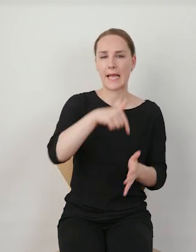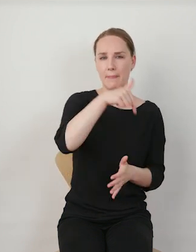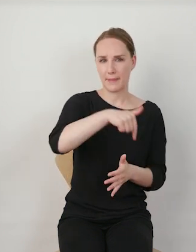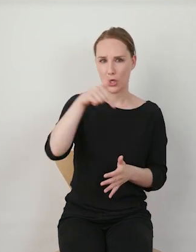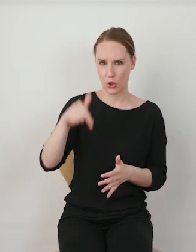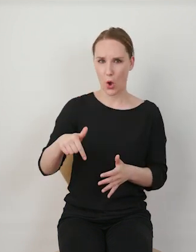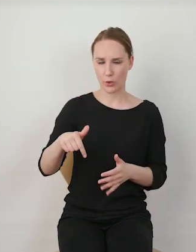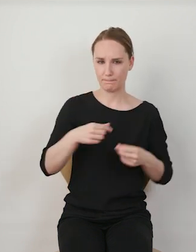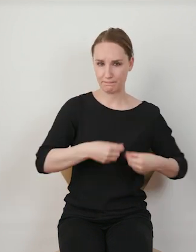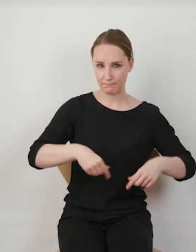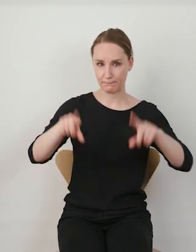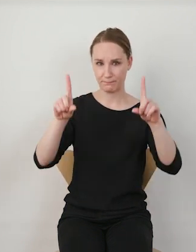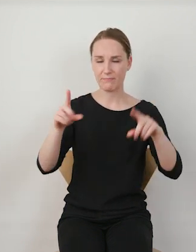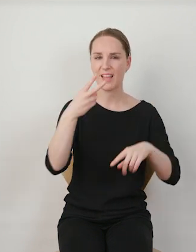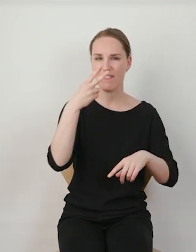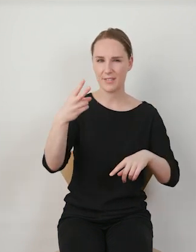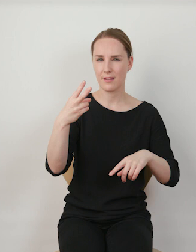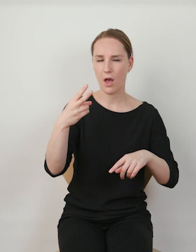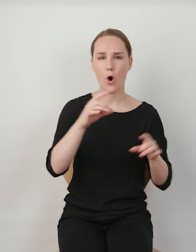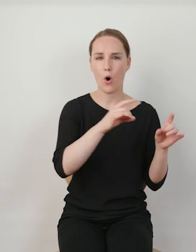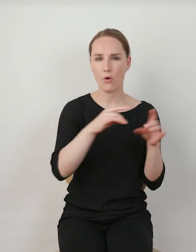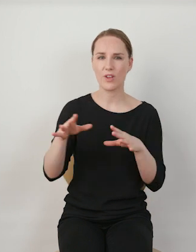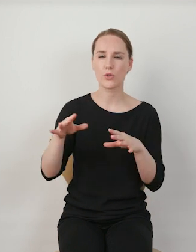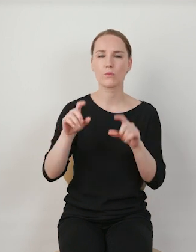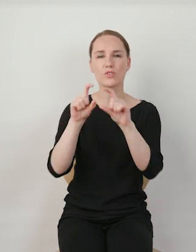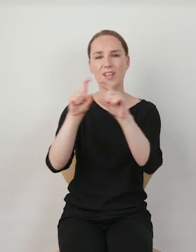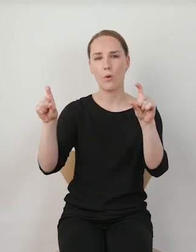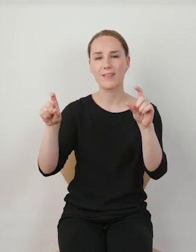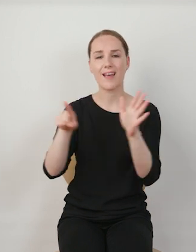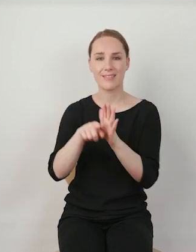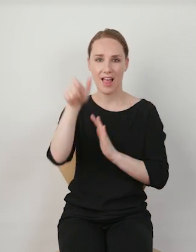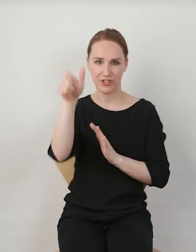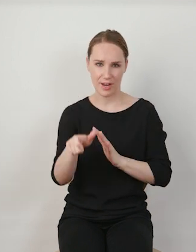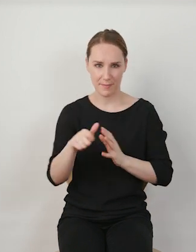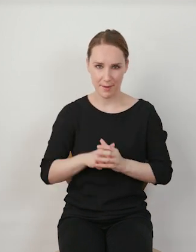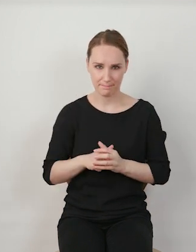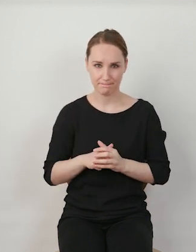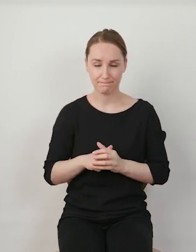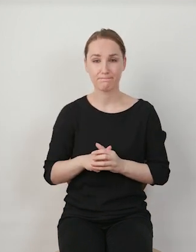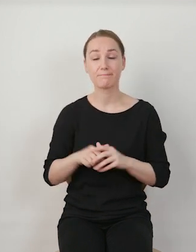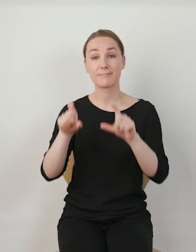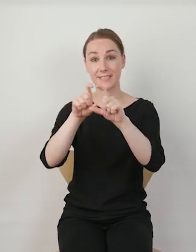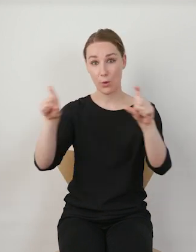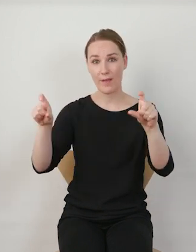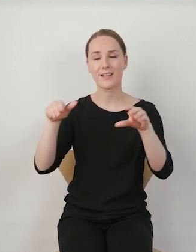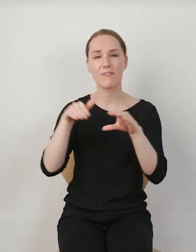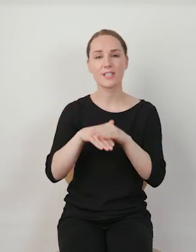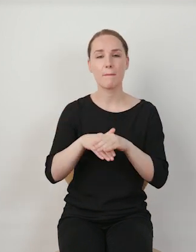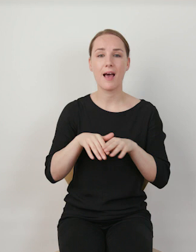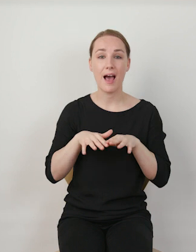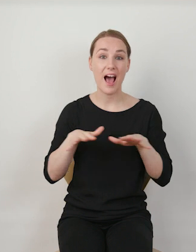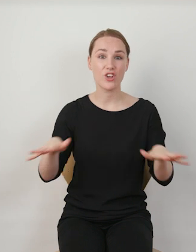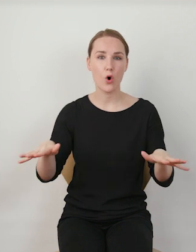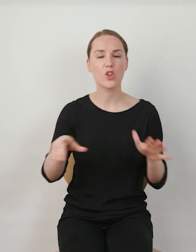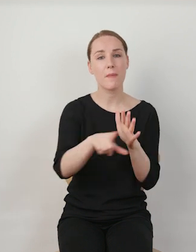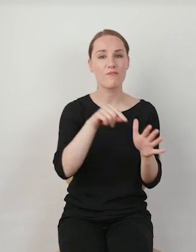już na samej wstępie widzimy duży ekran, tak zwaną zakładkę dla Ciebie. To jest zakładka, w której treści wybierane